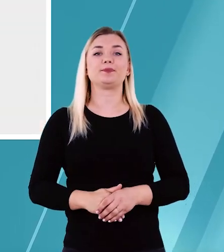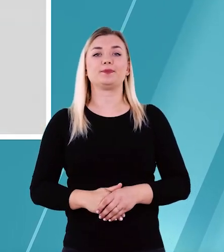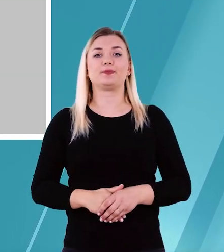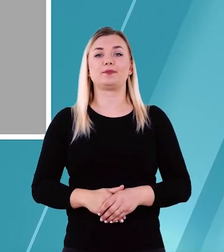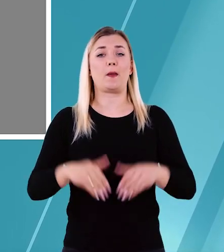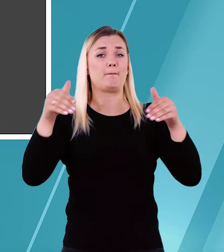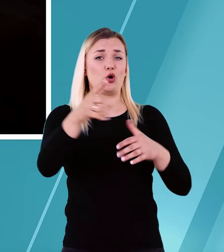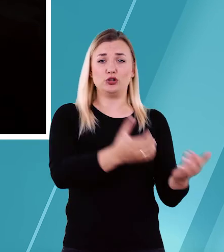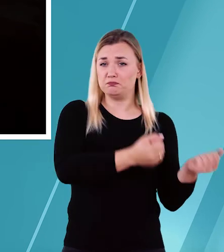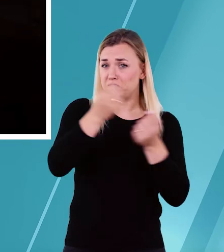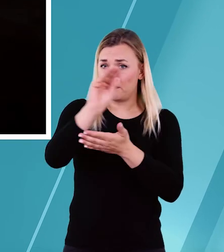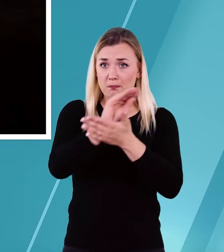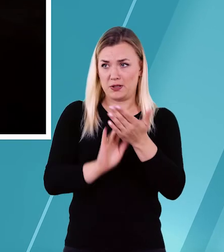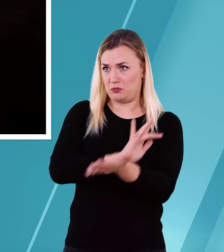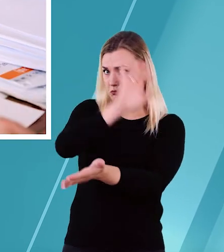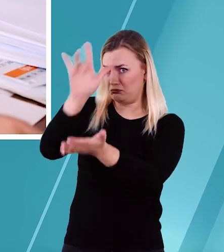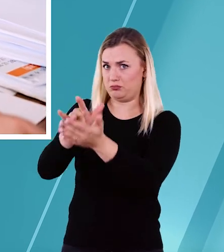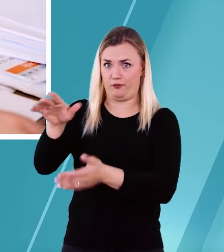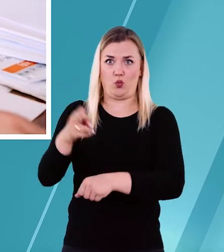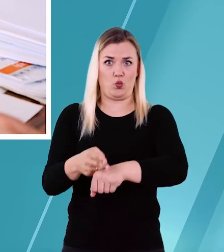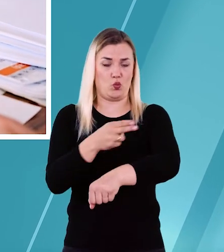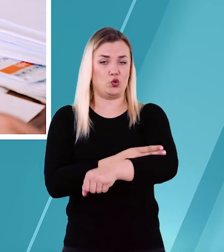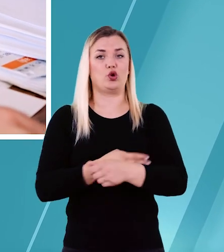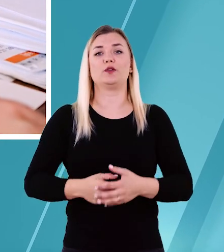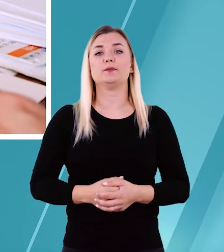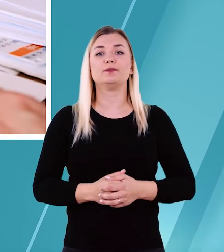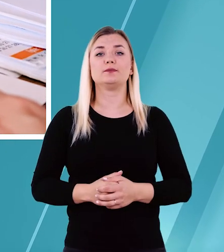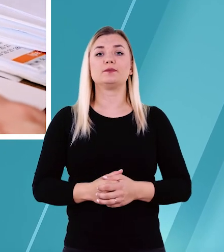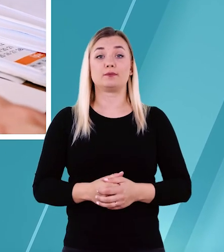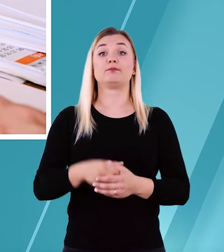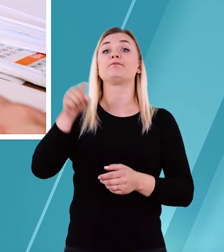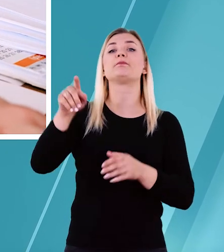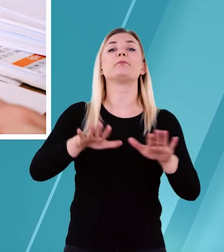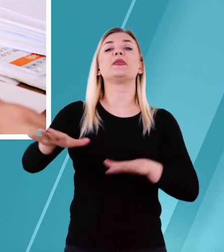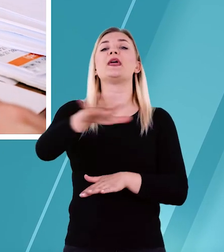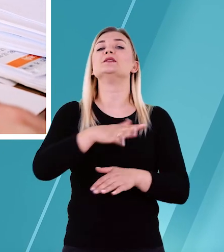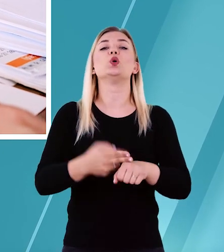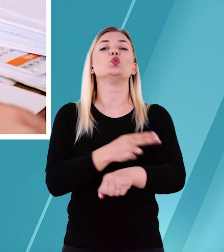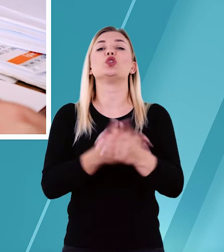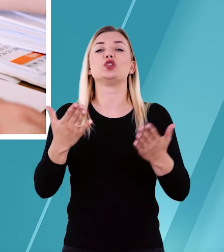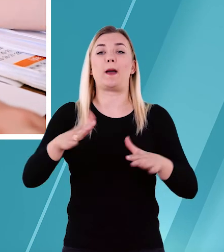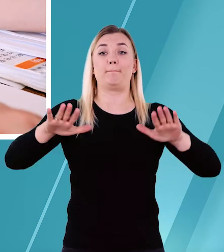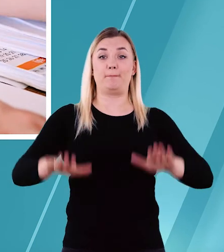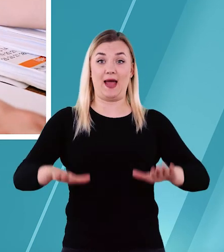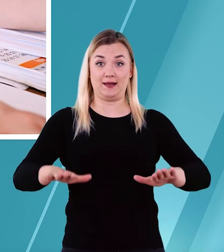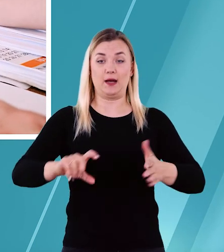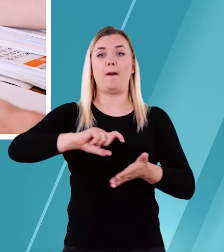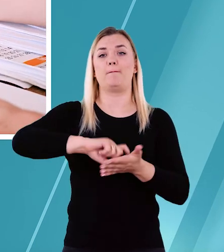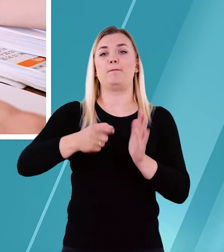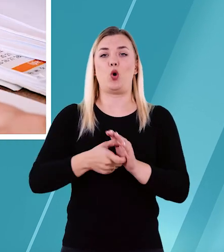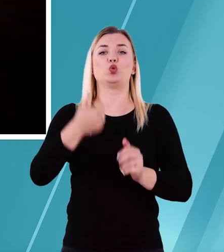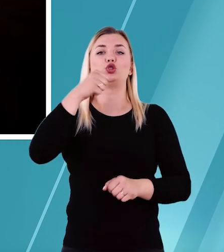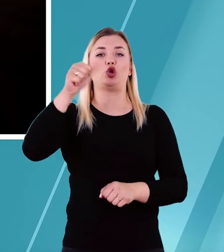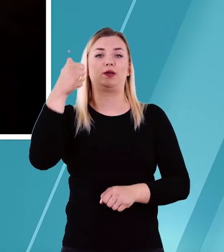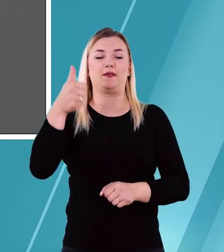Możesz przynieść pismo do Kancelarii Urzędu. Kancelaria znajduje się na parterze w pokoju 101.